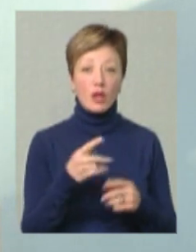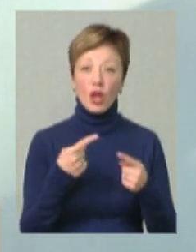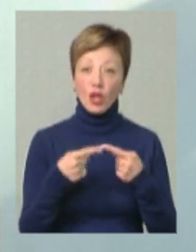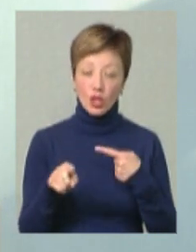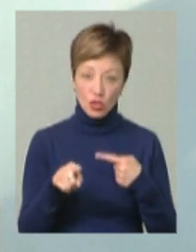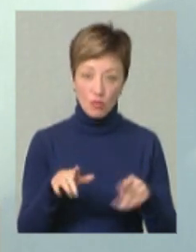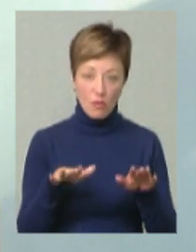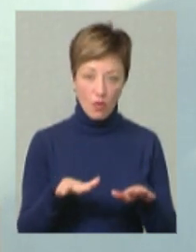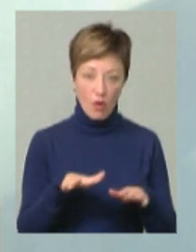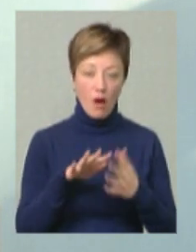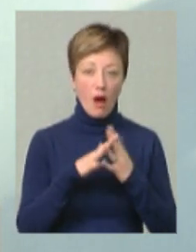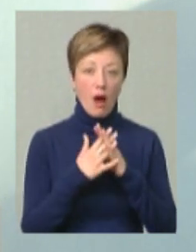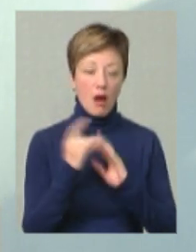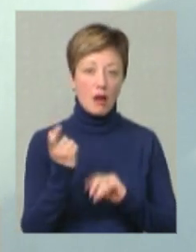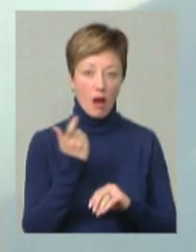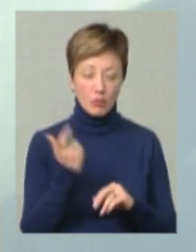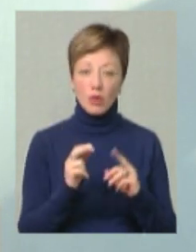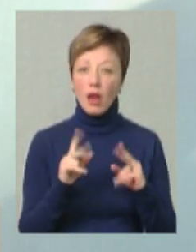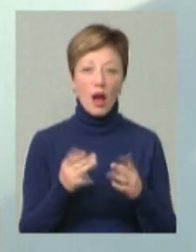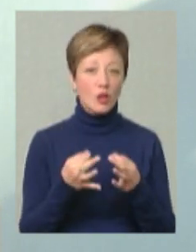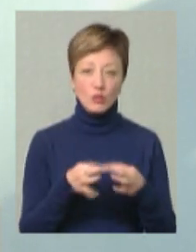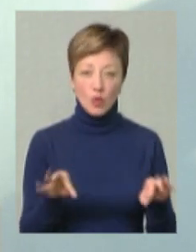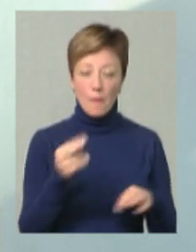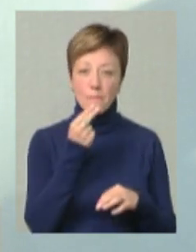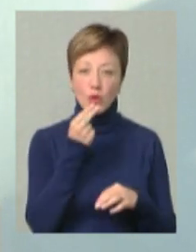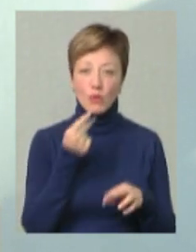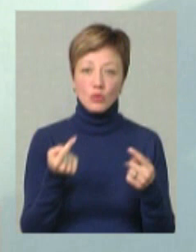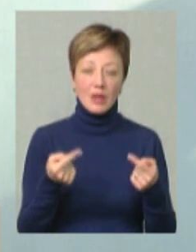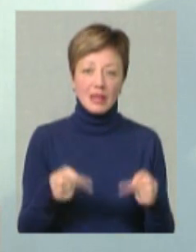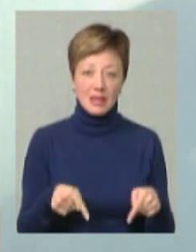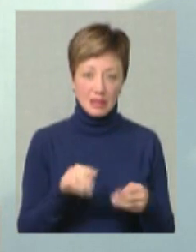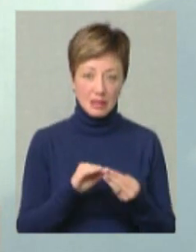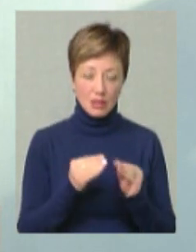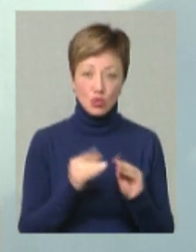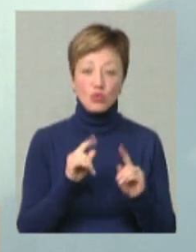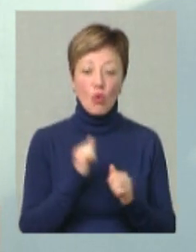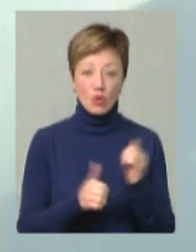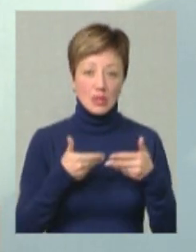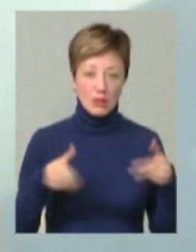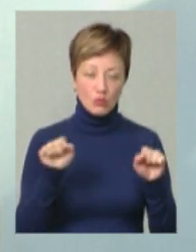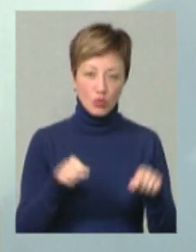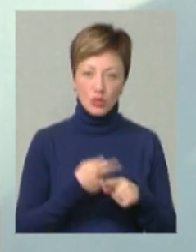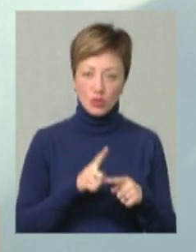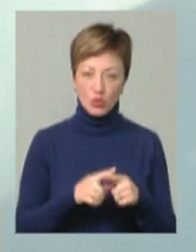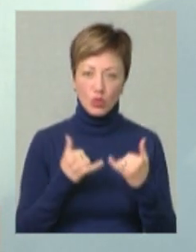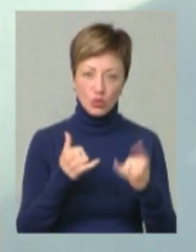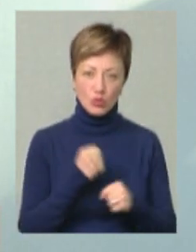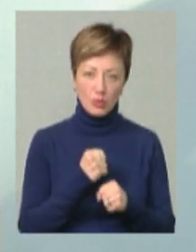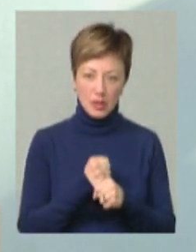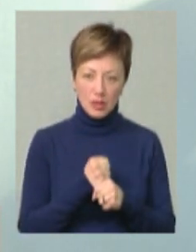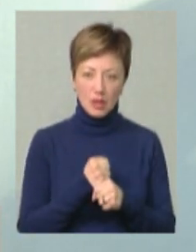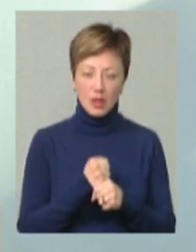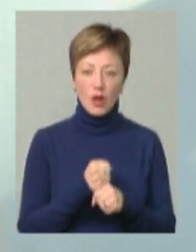іншому фронті, аграрному? Як не допустити продовольчої кризи? Та що кожен з нас може для цього зробити?